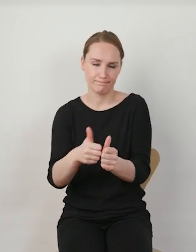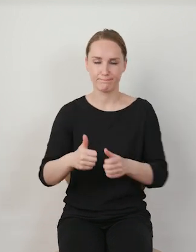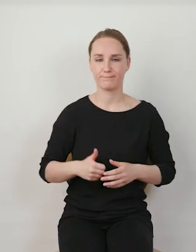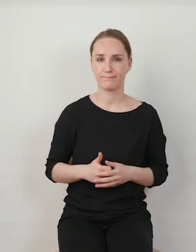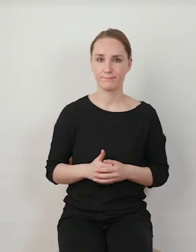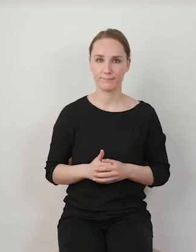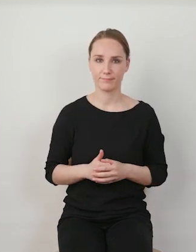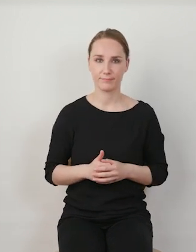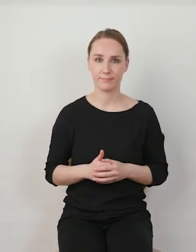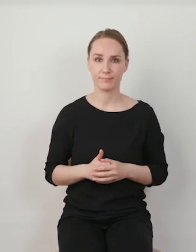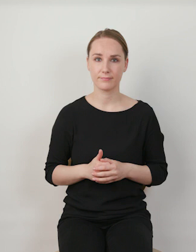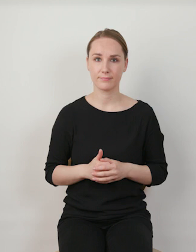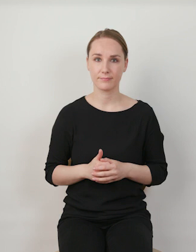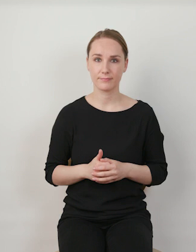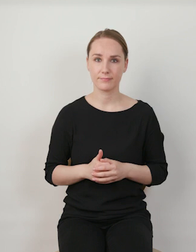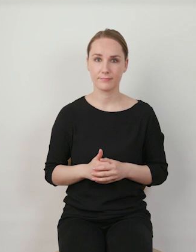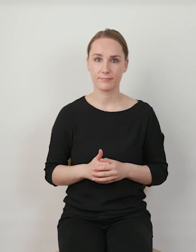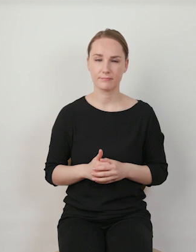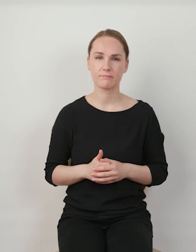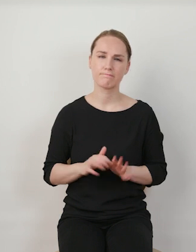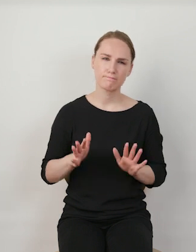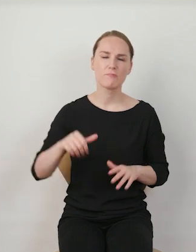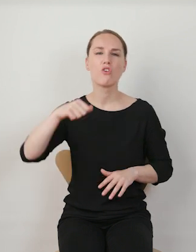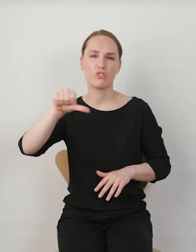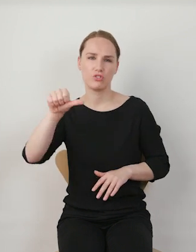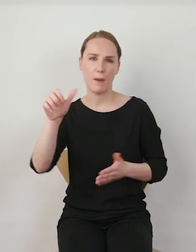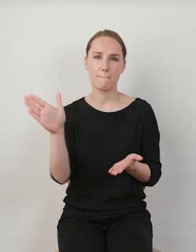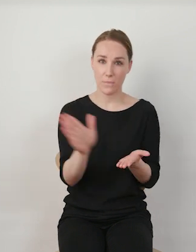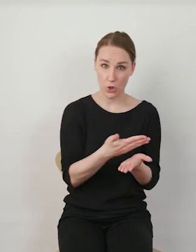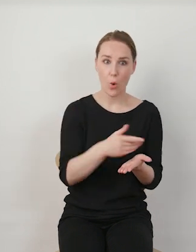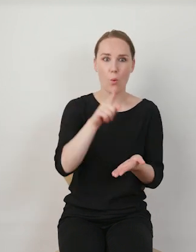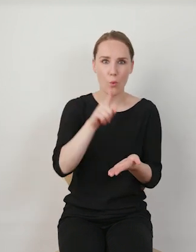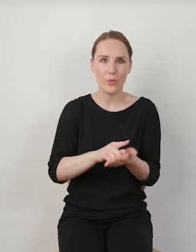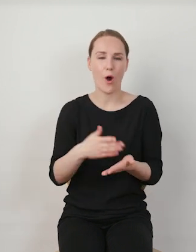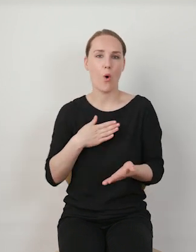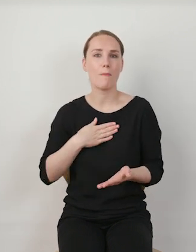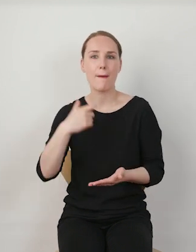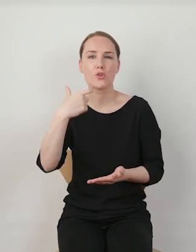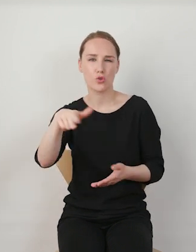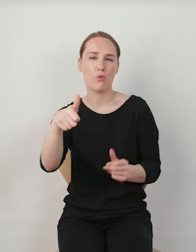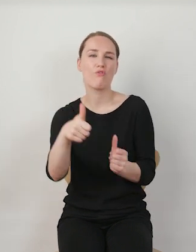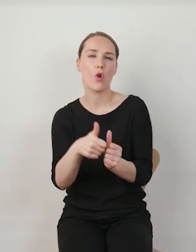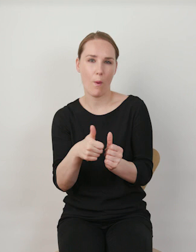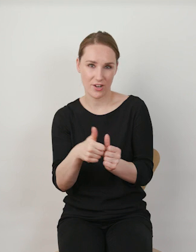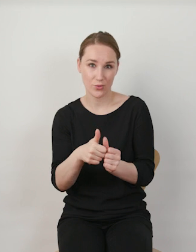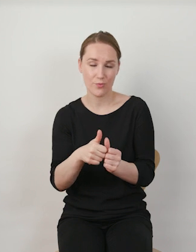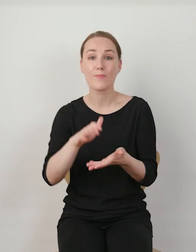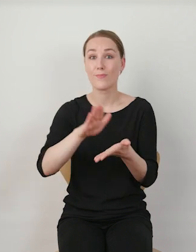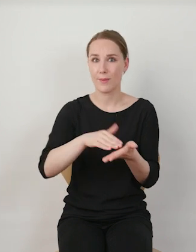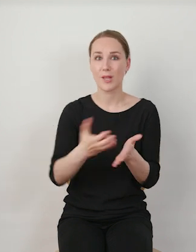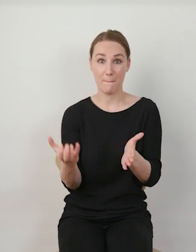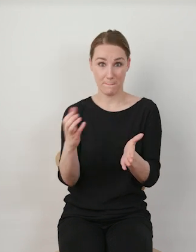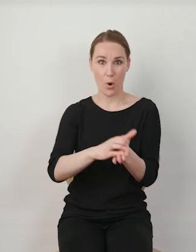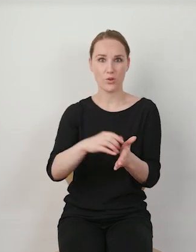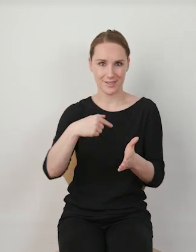nakładów finansowych. Po tygodniu udało mi się zdobyć 100 followersów. Jeśli opublikuję jakiś